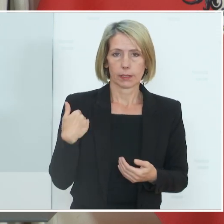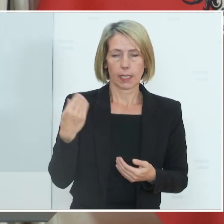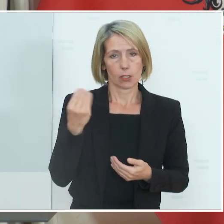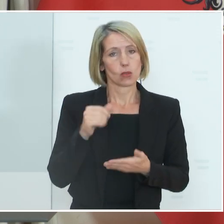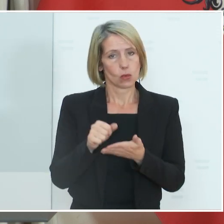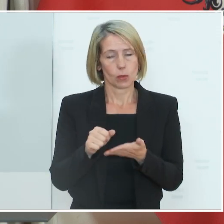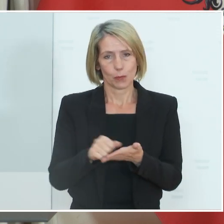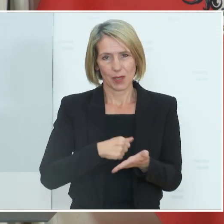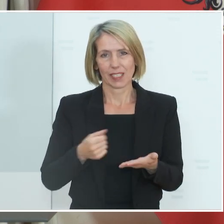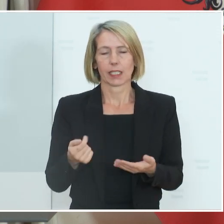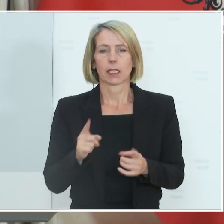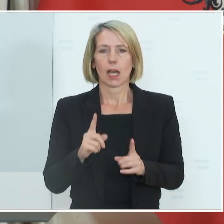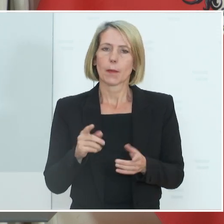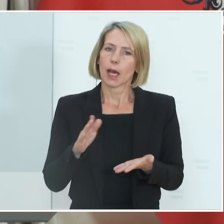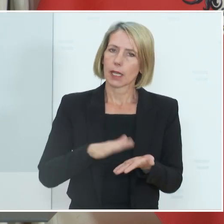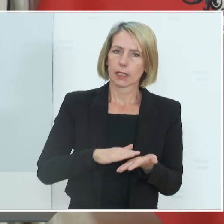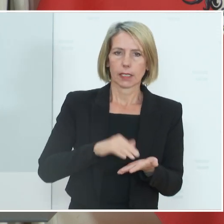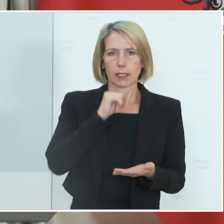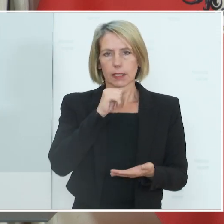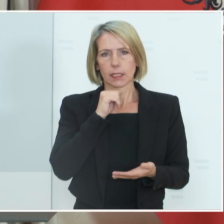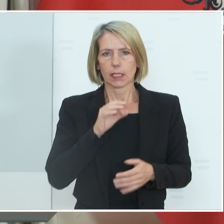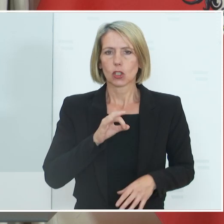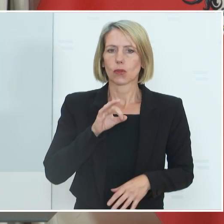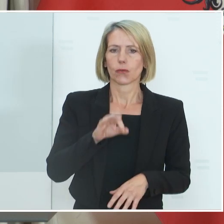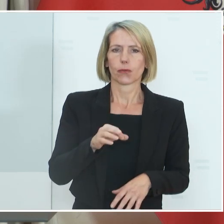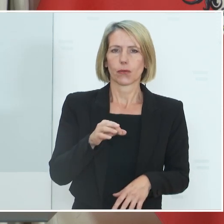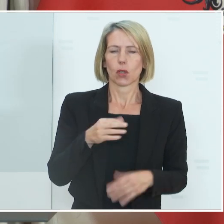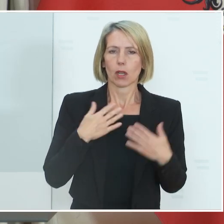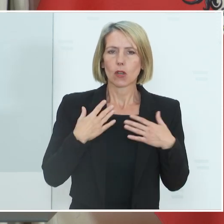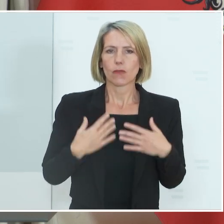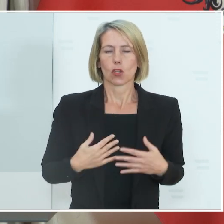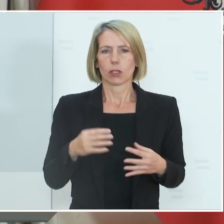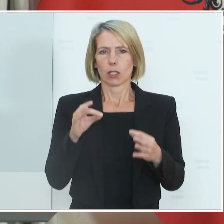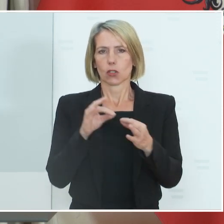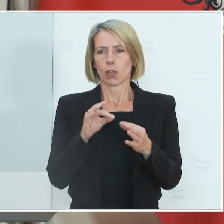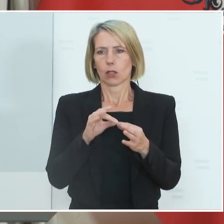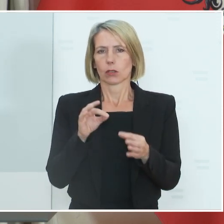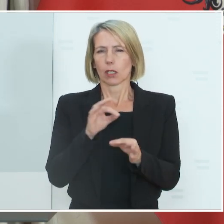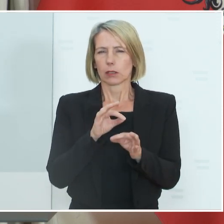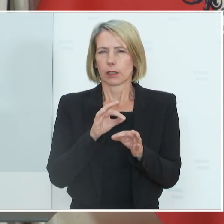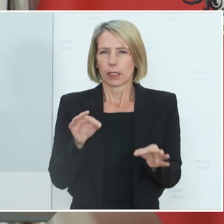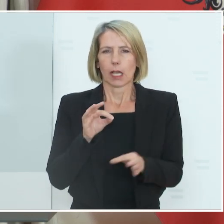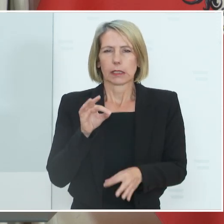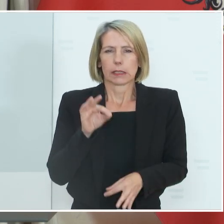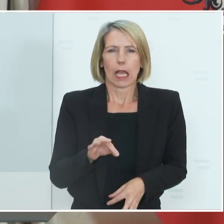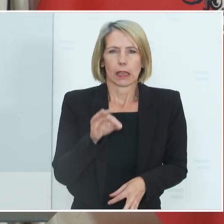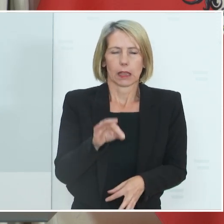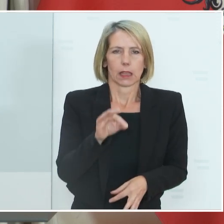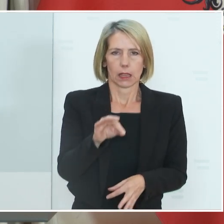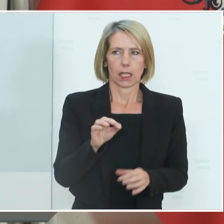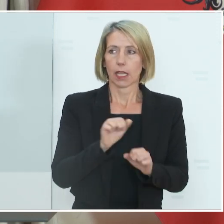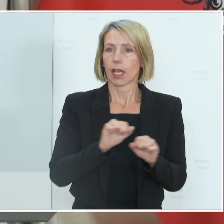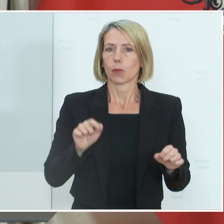Schuljahres. Es gilt nicht für physische Kontakte, die sehr selten stattfinden und die im Freien